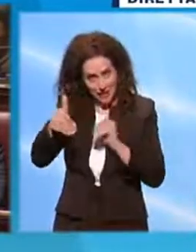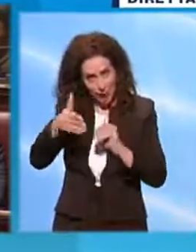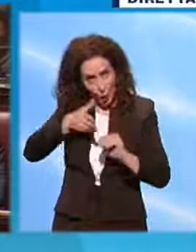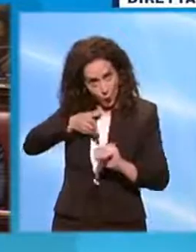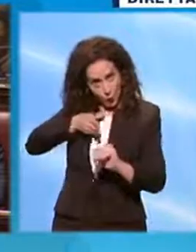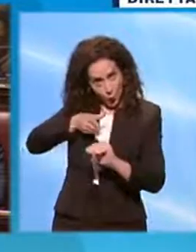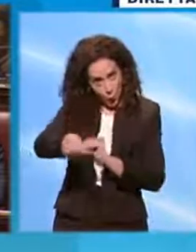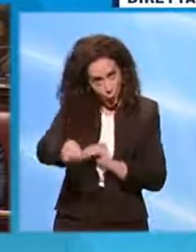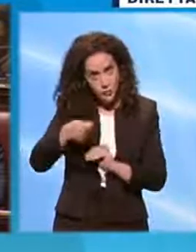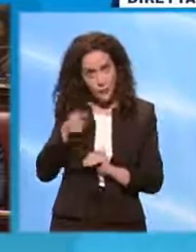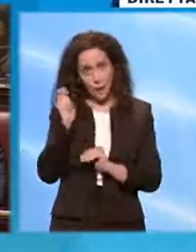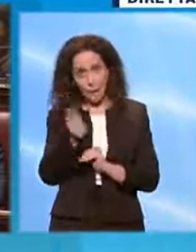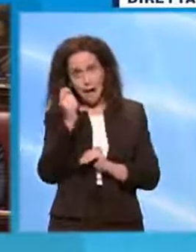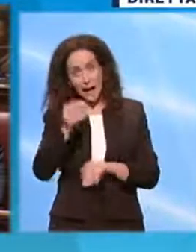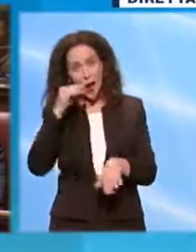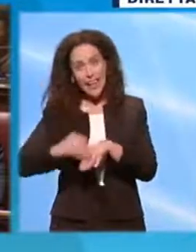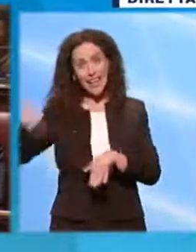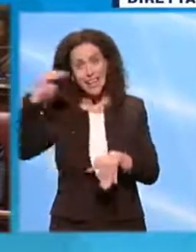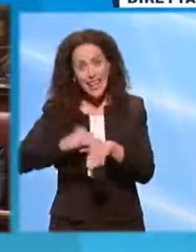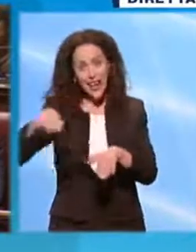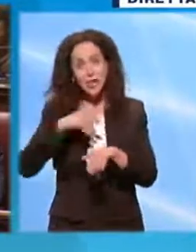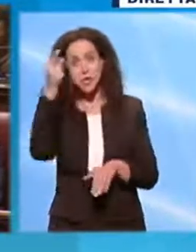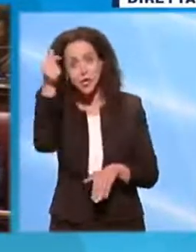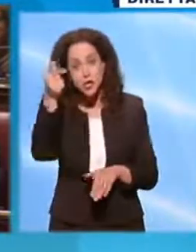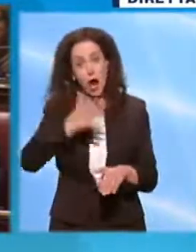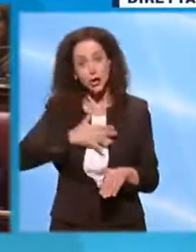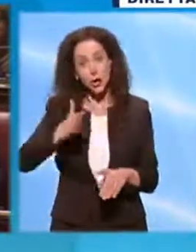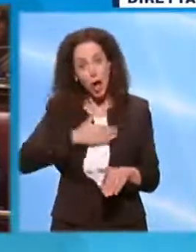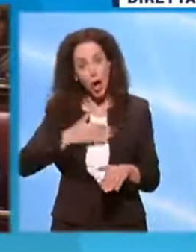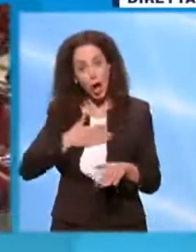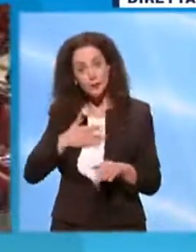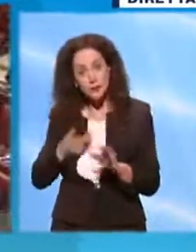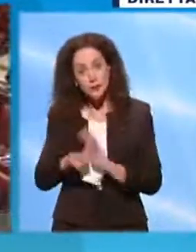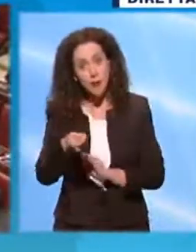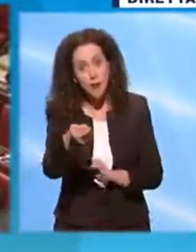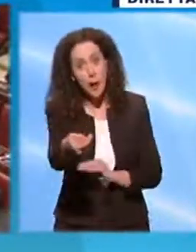pagando sopra gli interessi sui soldi nostri che ci prestano.